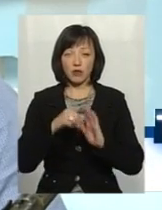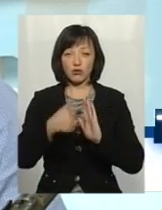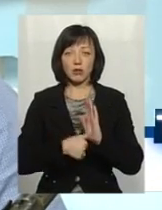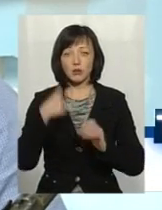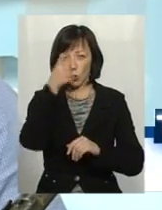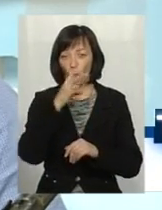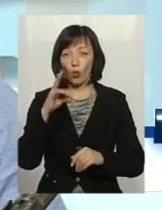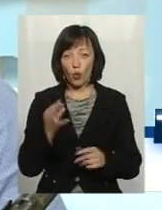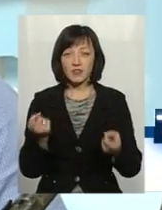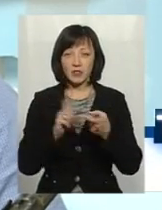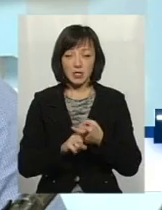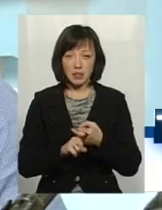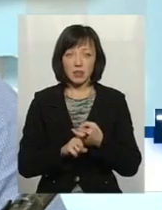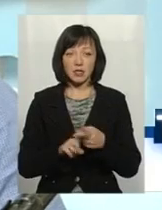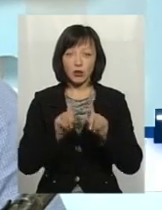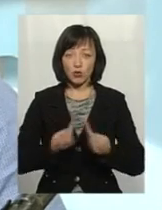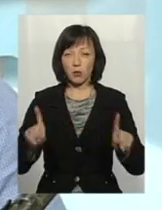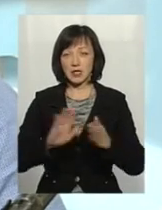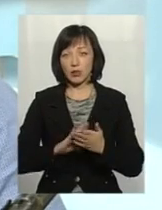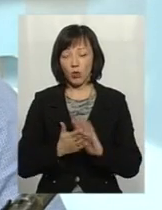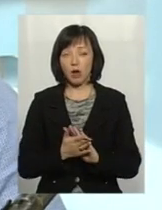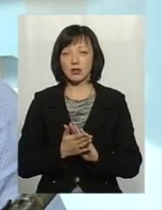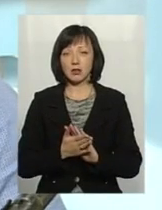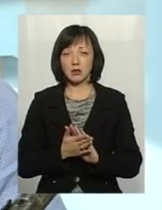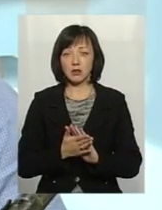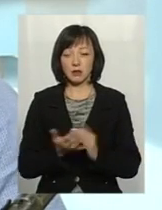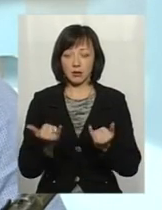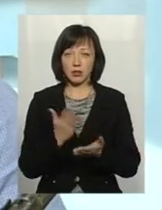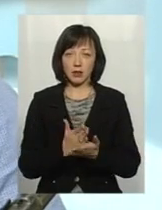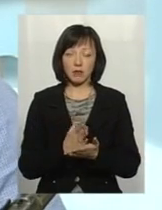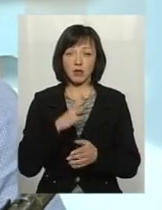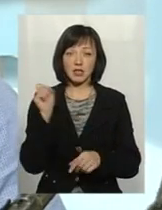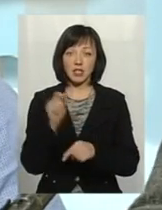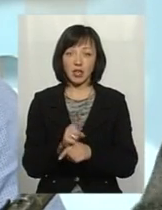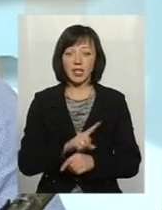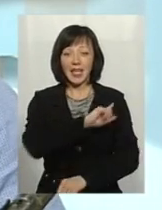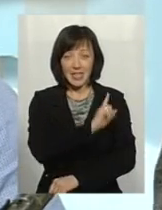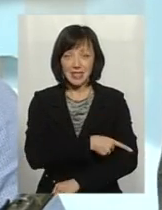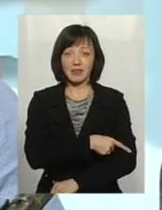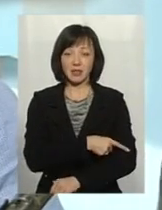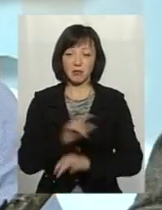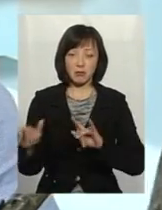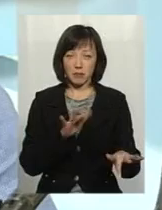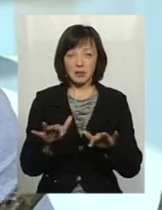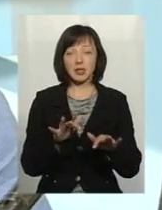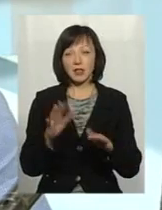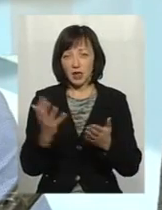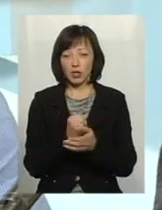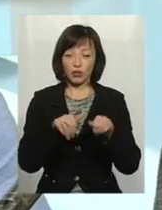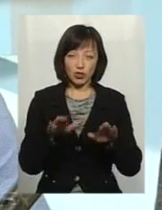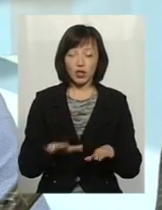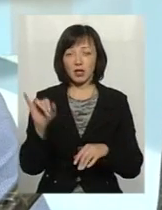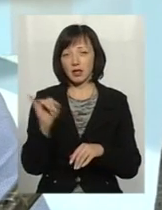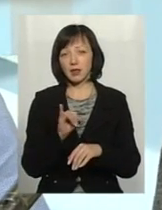г. Але в зв'язку з особою ситуацією, вона була постійна задача інтенсифицировати процеси, знайти якісь рішення. Ну,